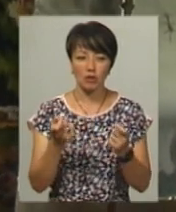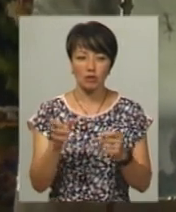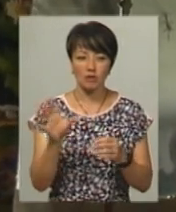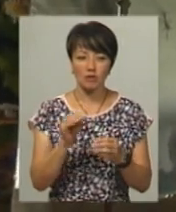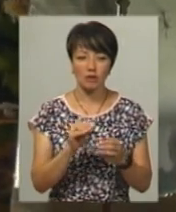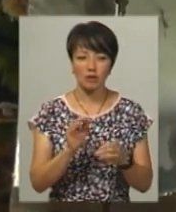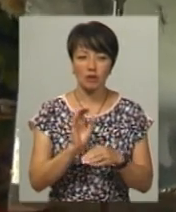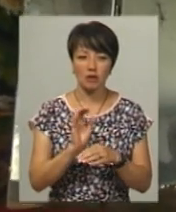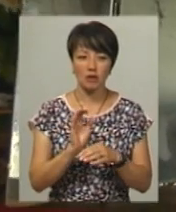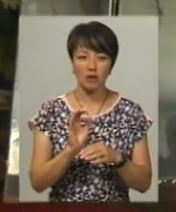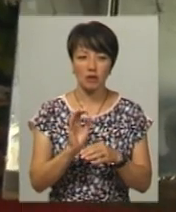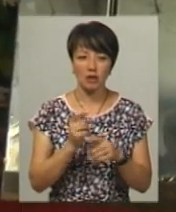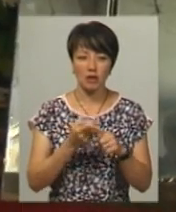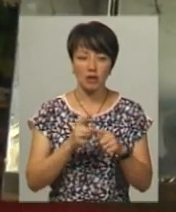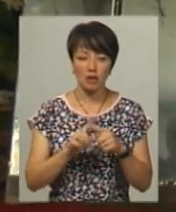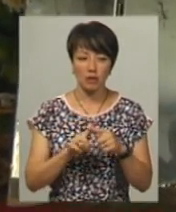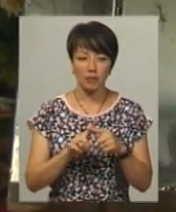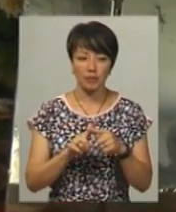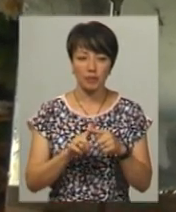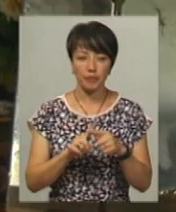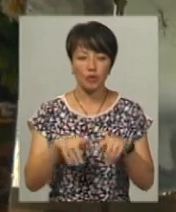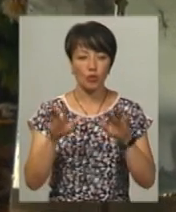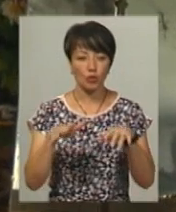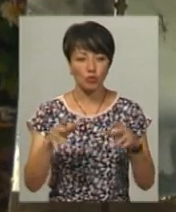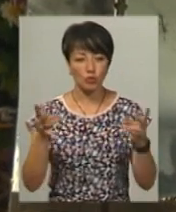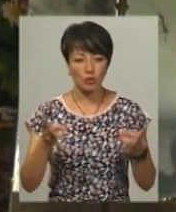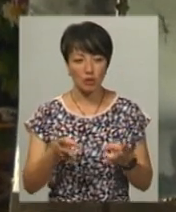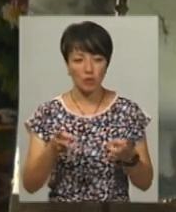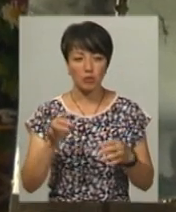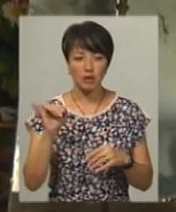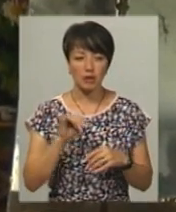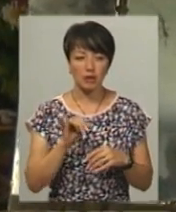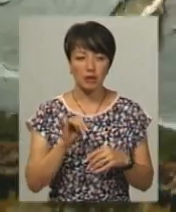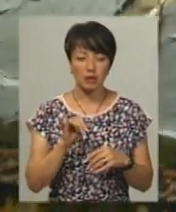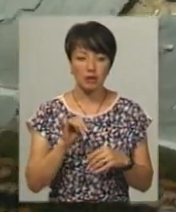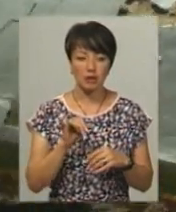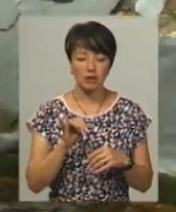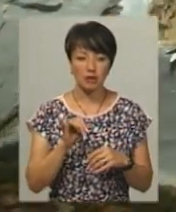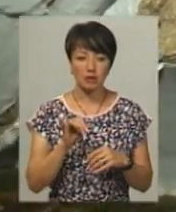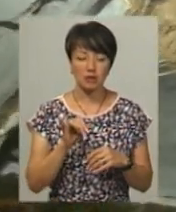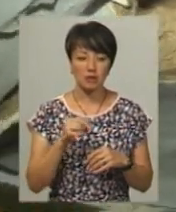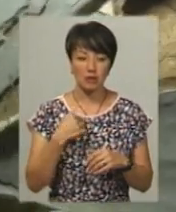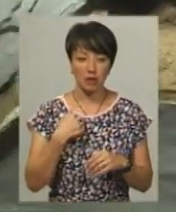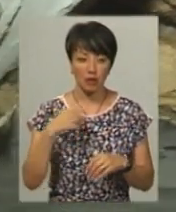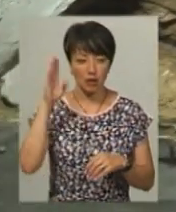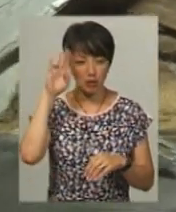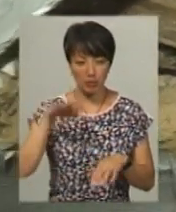поставляла. Я, прошу Бога, дощу треба, і як дощ є, я плаваю.